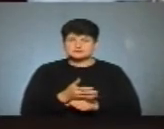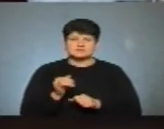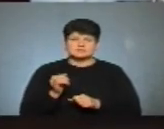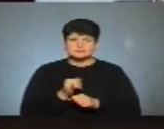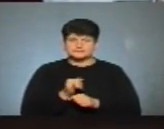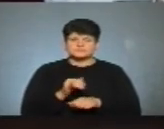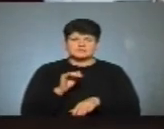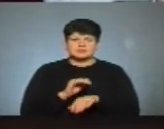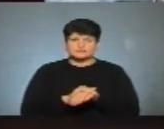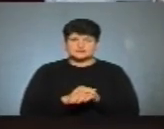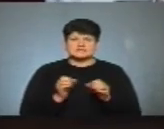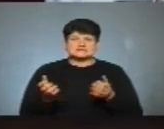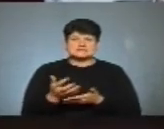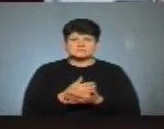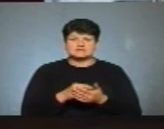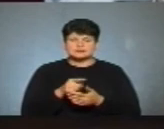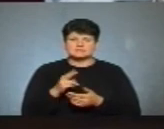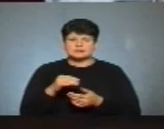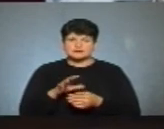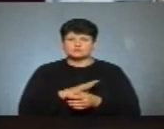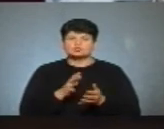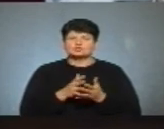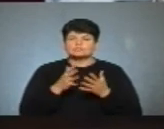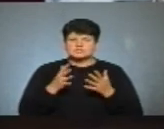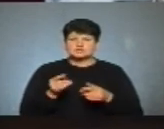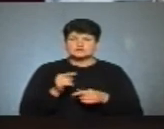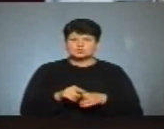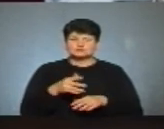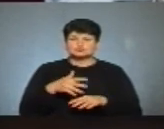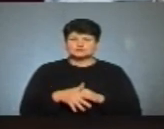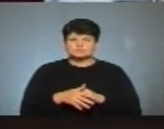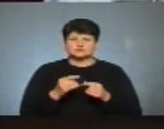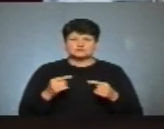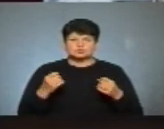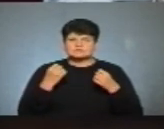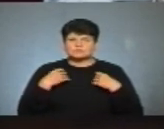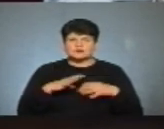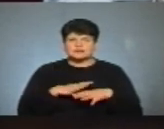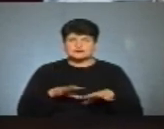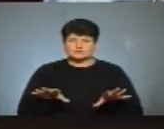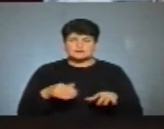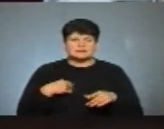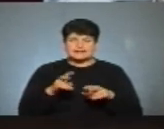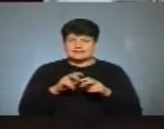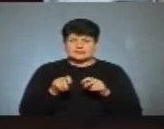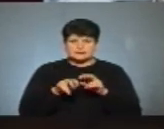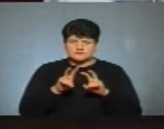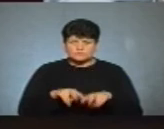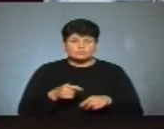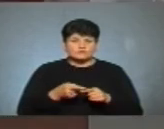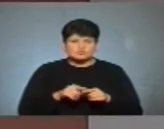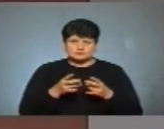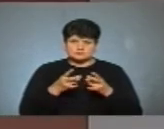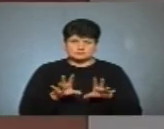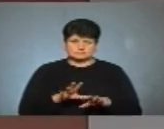фактично зібраних ними даних було більш ніж достатньо для того, щоб зрозуміти, що будь-якого святкування не було. Мене не освідували, так як в тому навіть не було